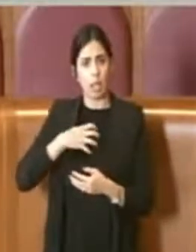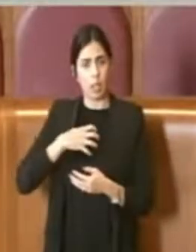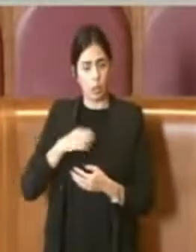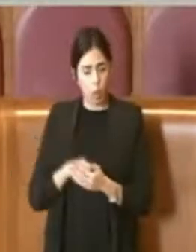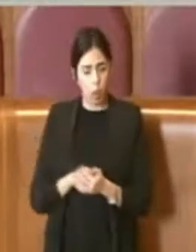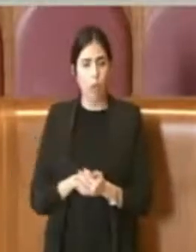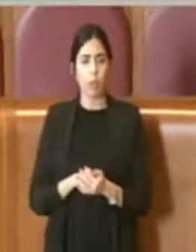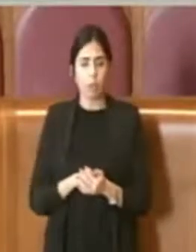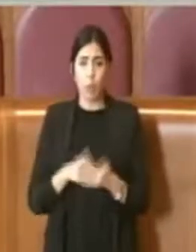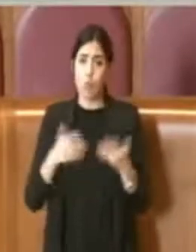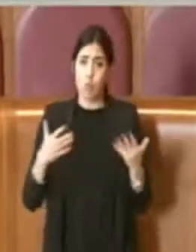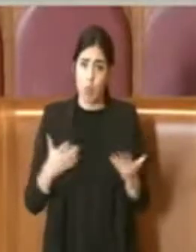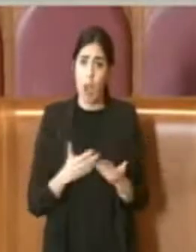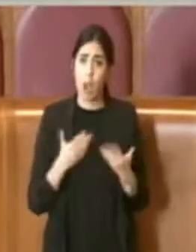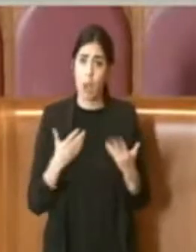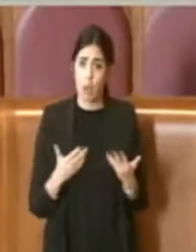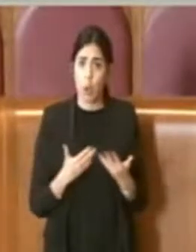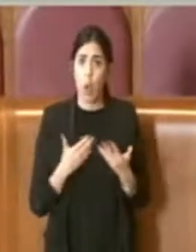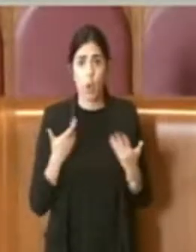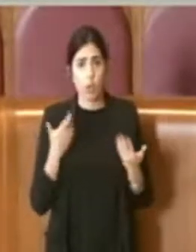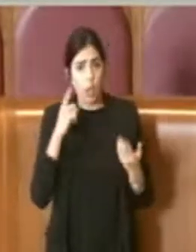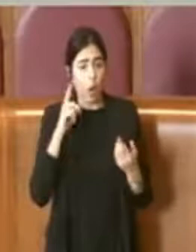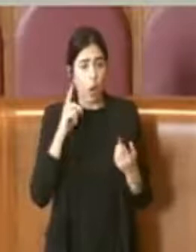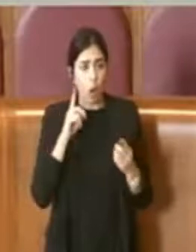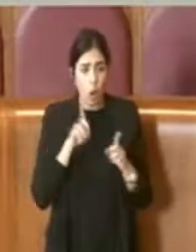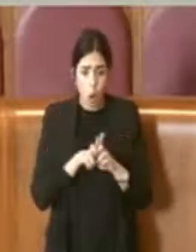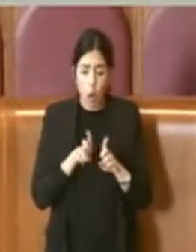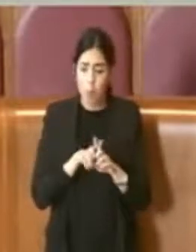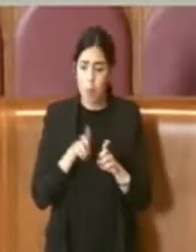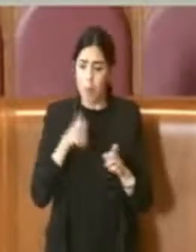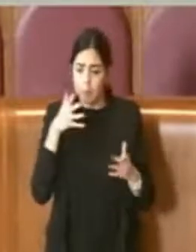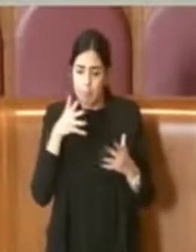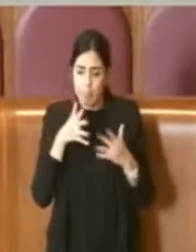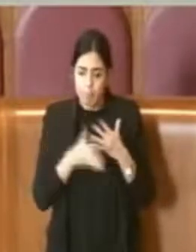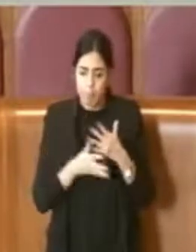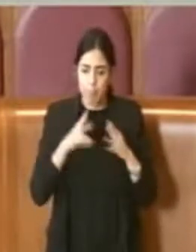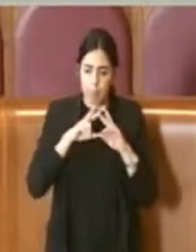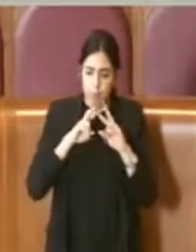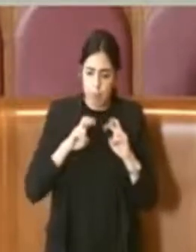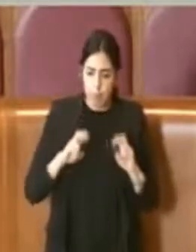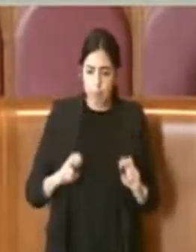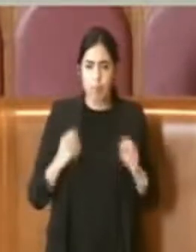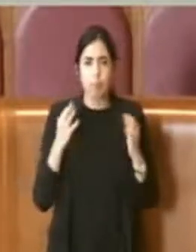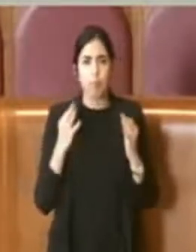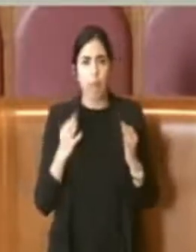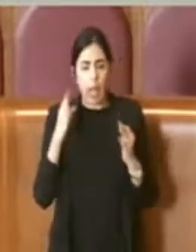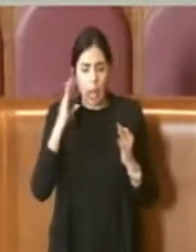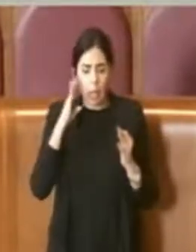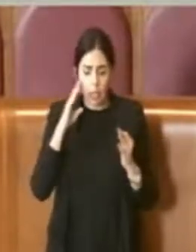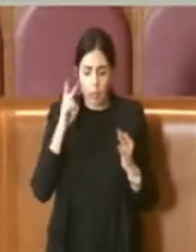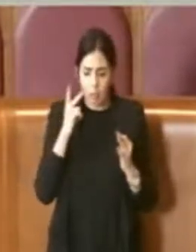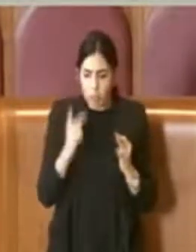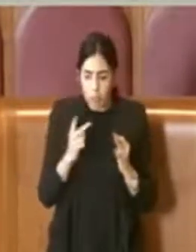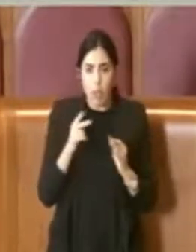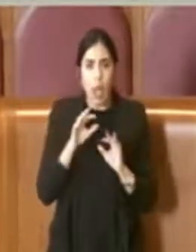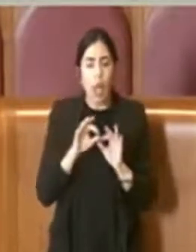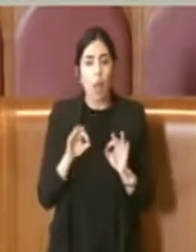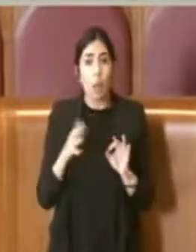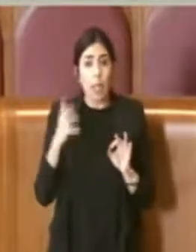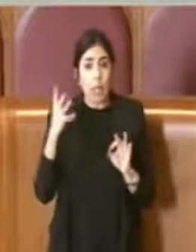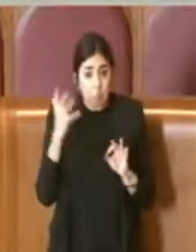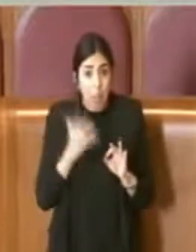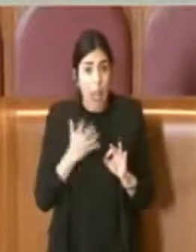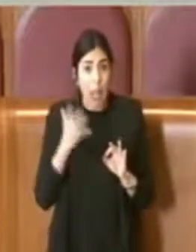Qualcosa effettivamente poi, in un'analisi molto attenta e minuziosa, ci siamo resi conto che era proprio sbagliata e